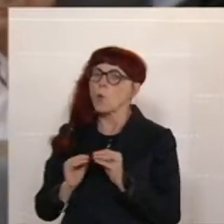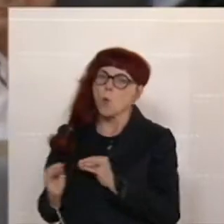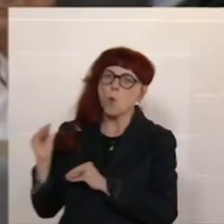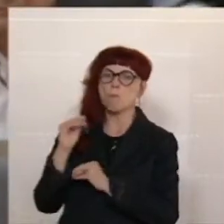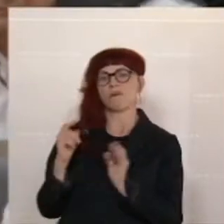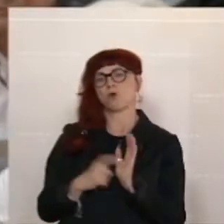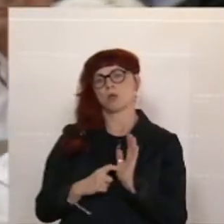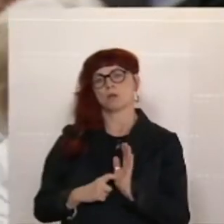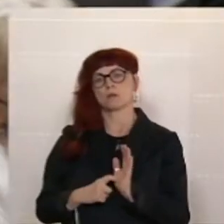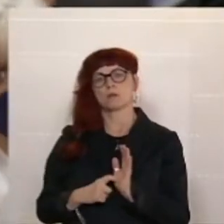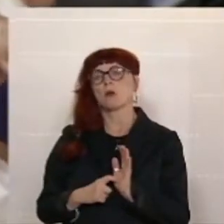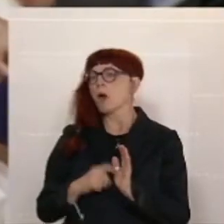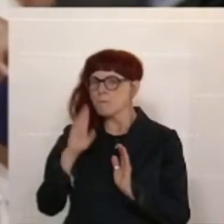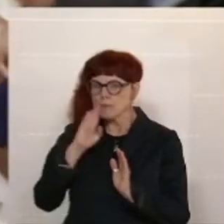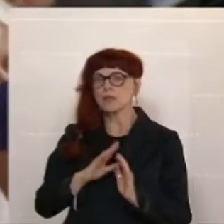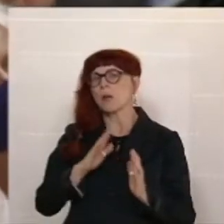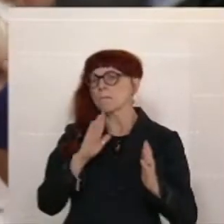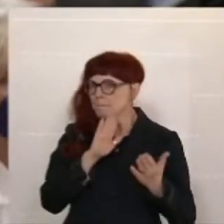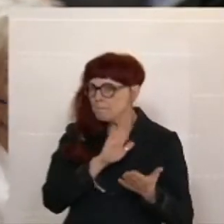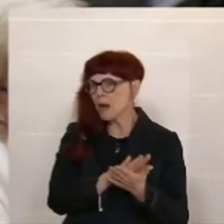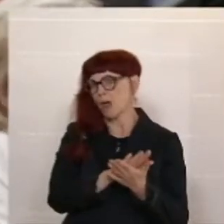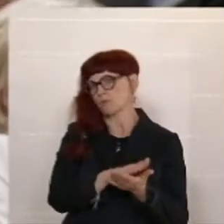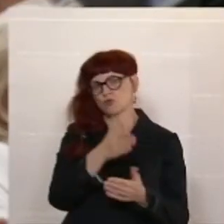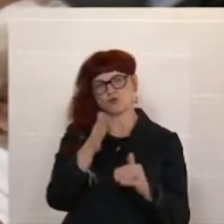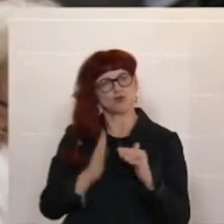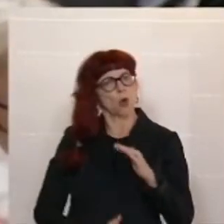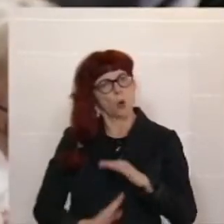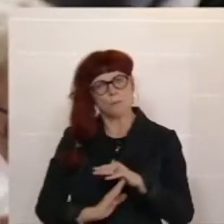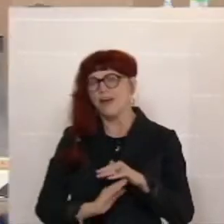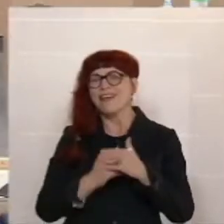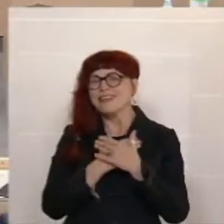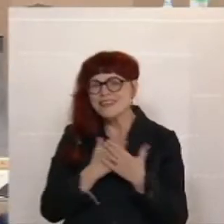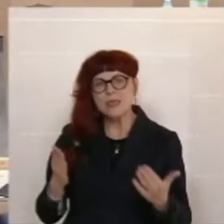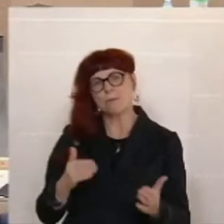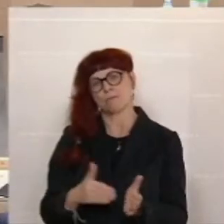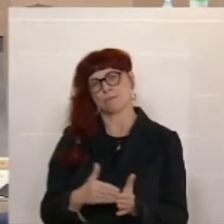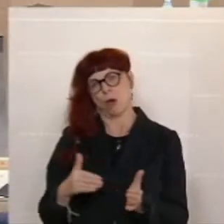Lassen Sie das zu Hause. Es braucht niemand, Herr Kollege Reichfried.